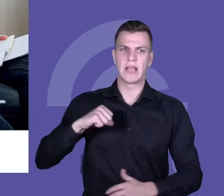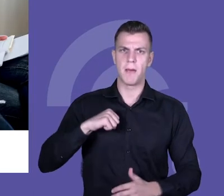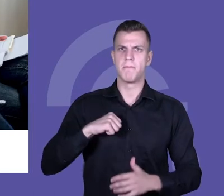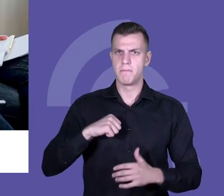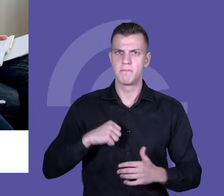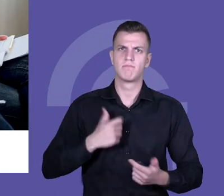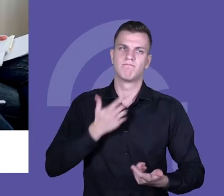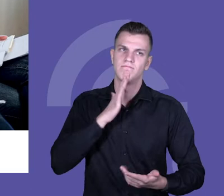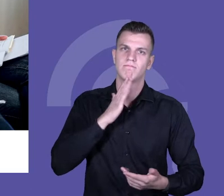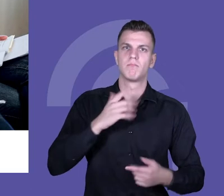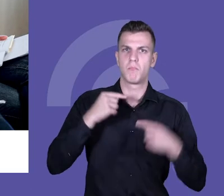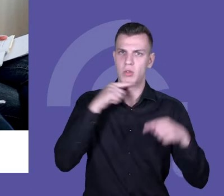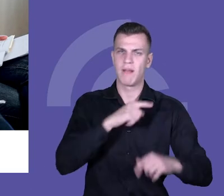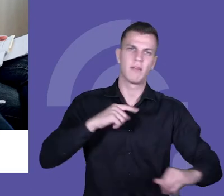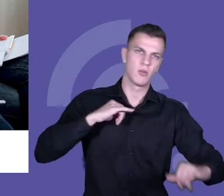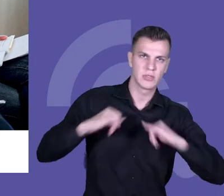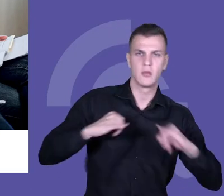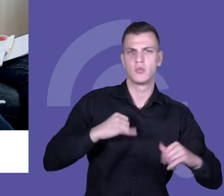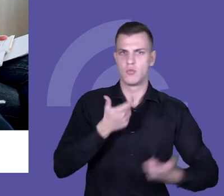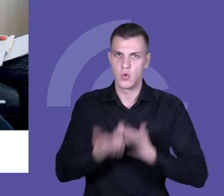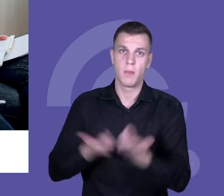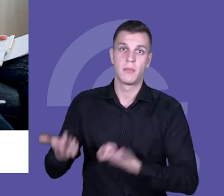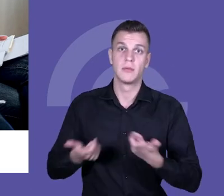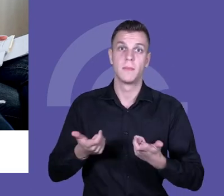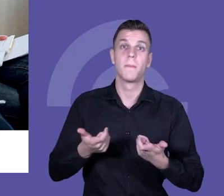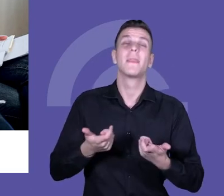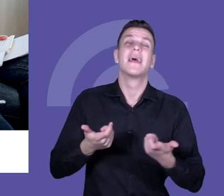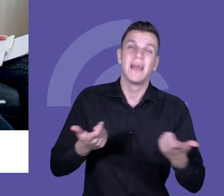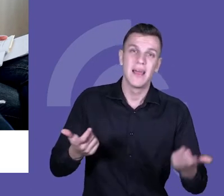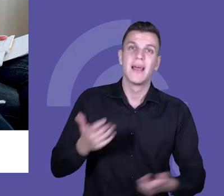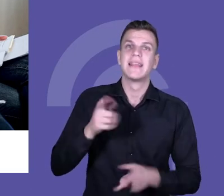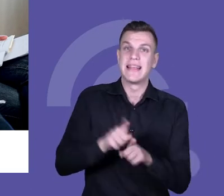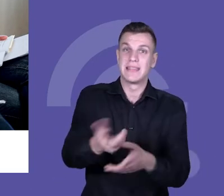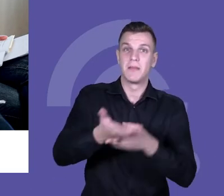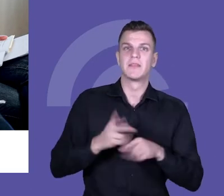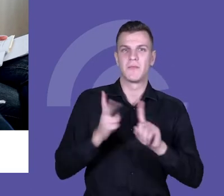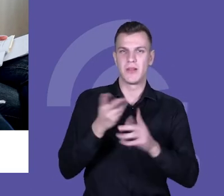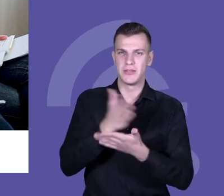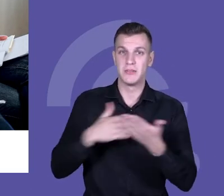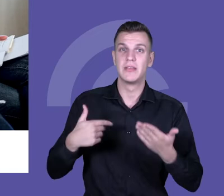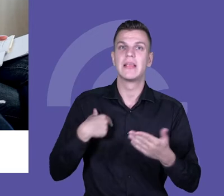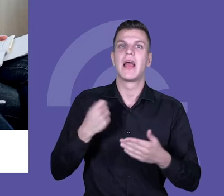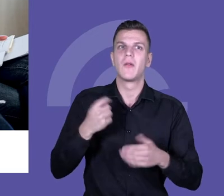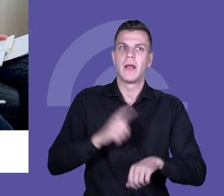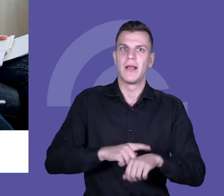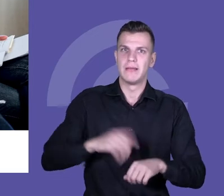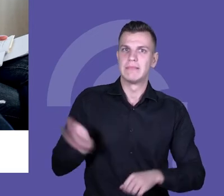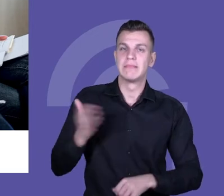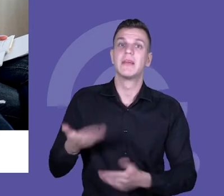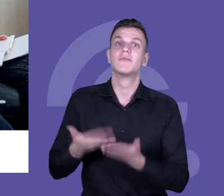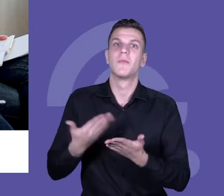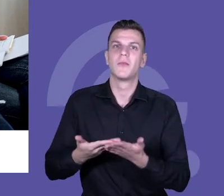kompetencje. Zapraszam serdecznie na panel drugi. Ja trochę przyspieszę, bo też czasu nie jest dużo. Na panel drugi,